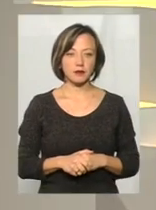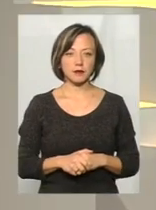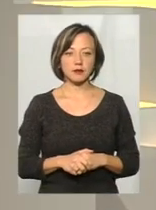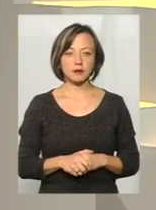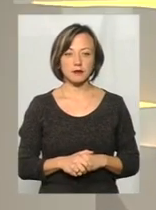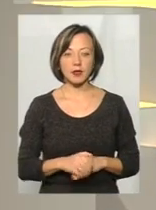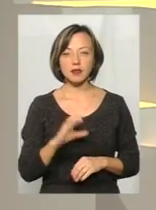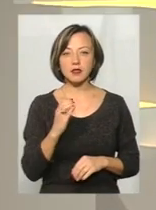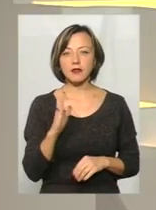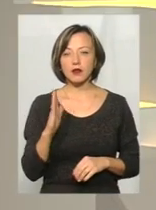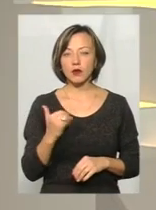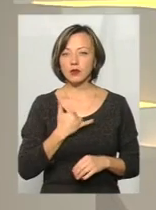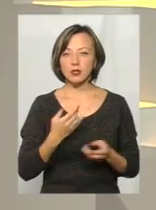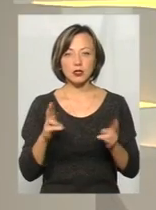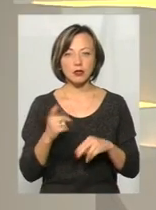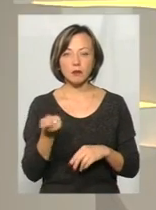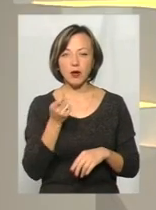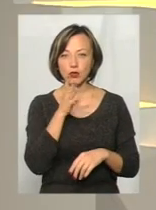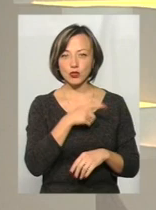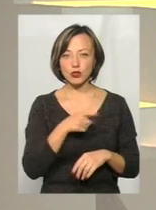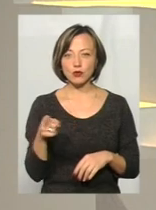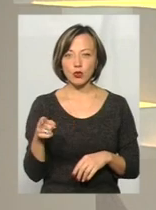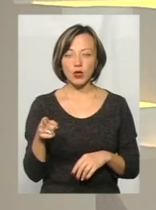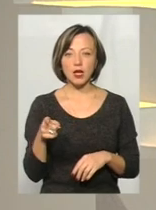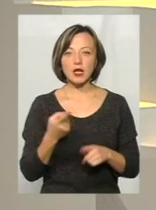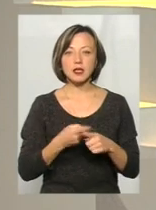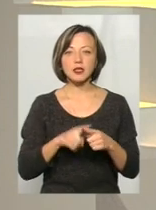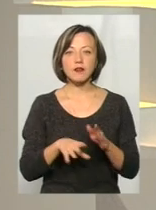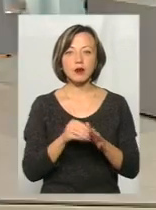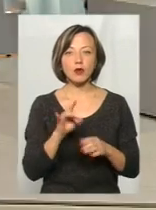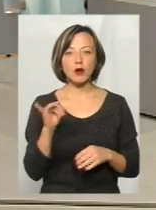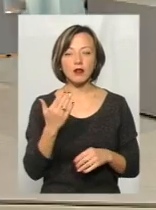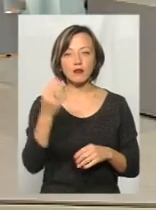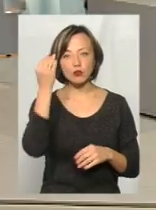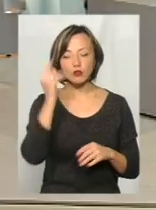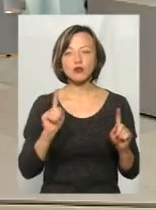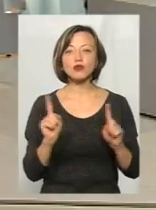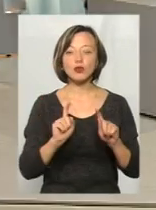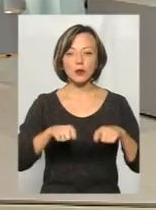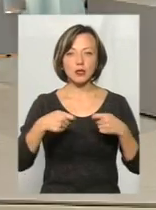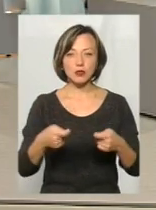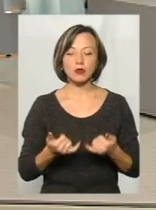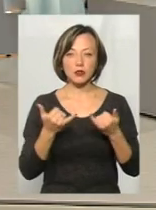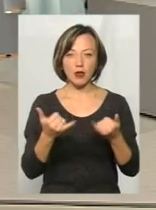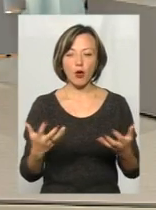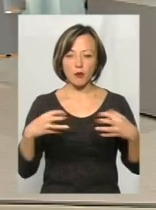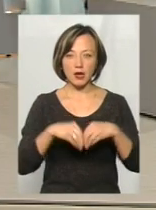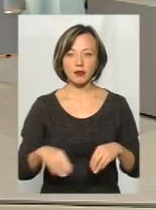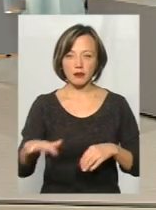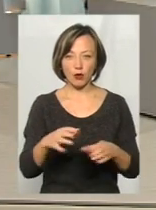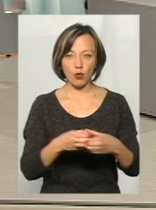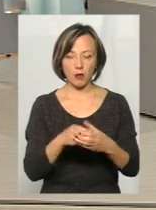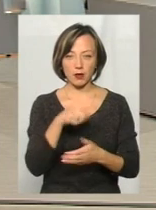Сергій Віталевич, у нас залишається дуже мало часу. Власне, ці вибори, на вашу думку, що вони принесуть для об'єднаних тергромад?